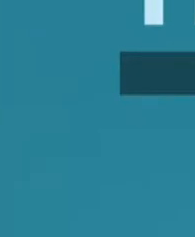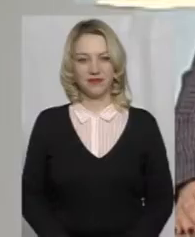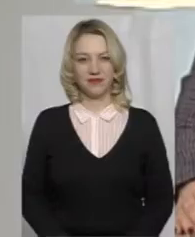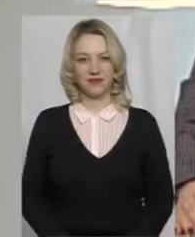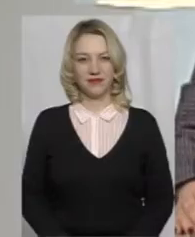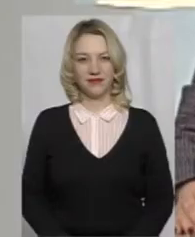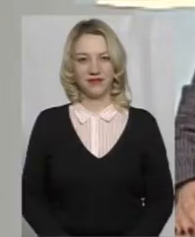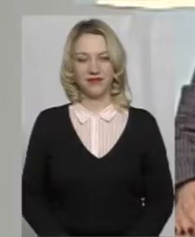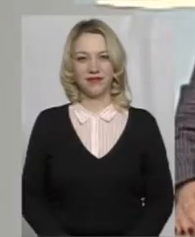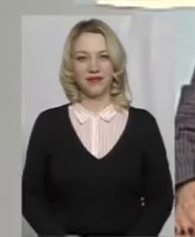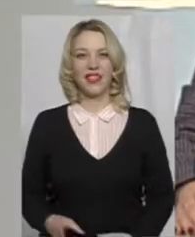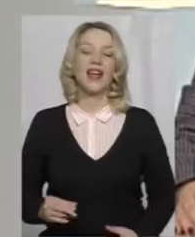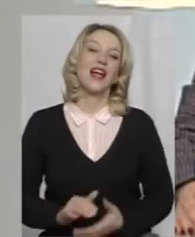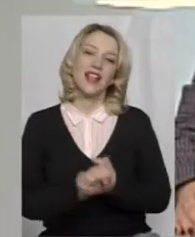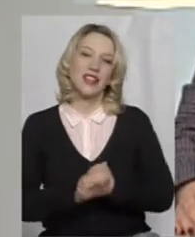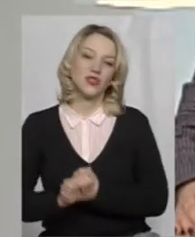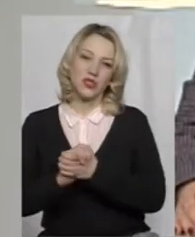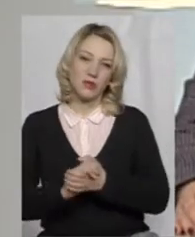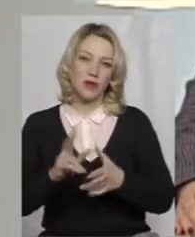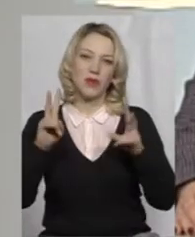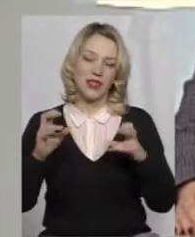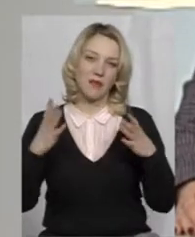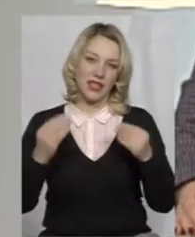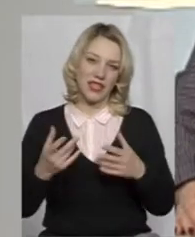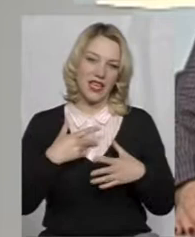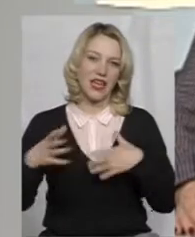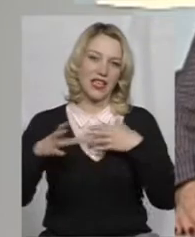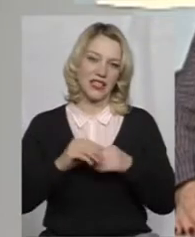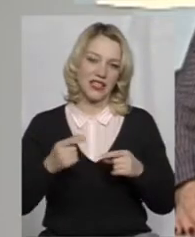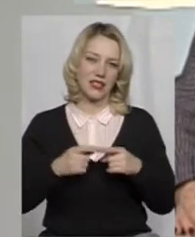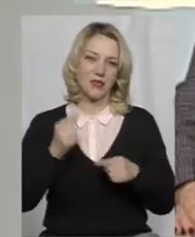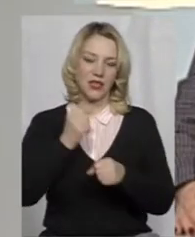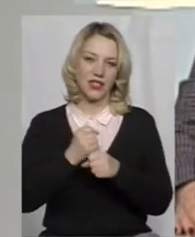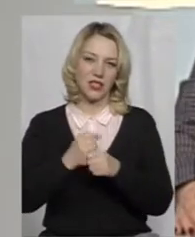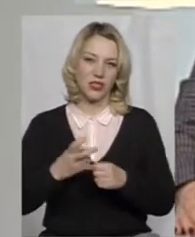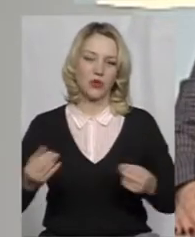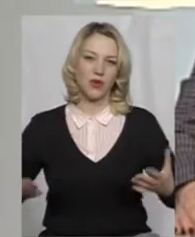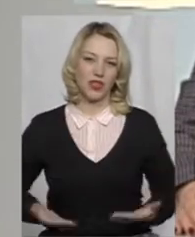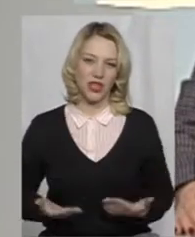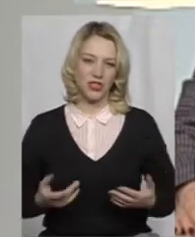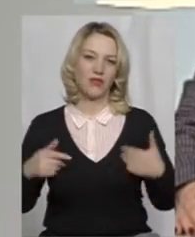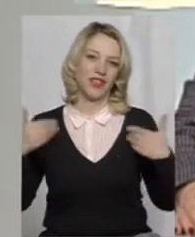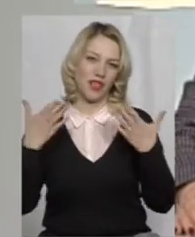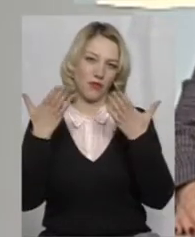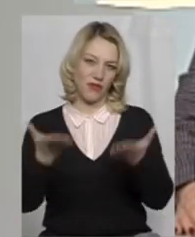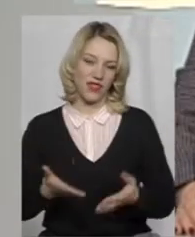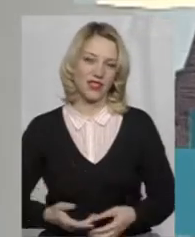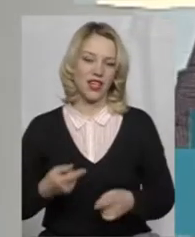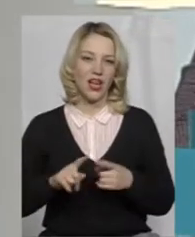На Суспільному тема дня. Ми з Оксаною Фіновською працюємо для вас наживо. Вітаю.